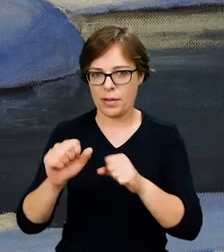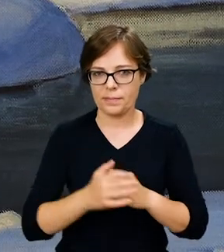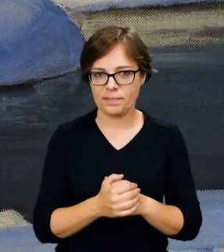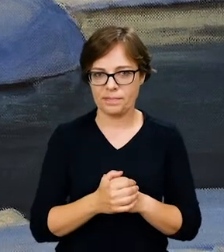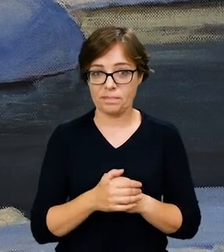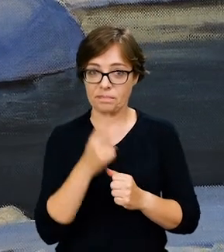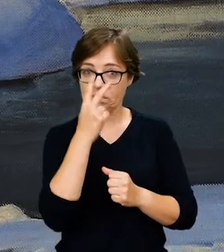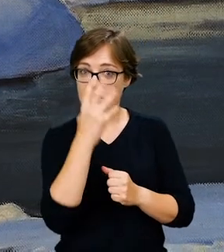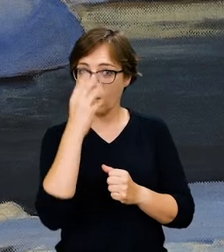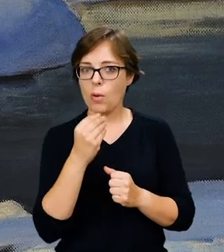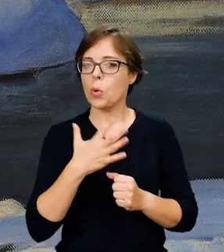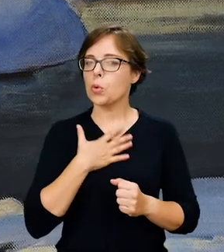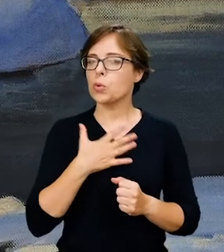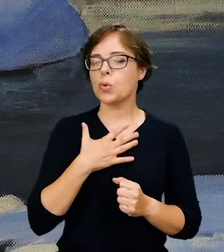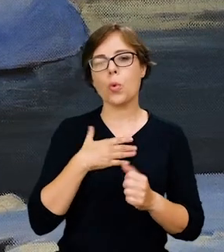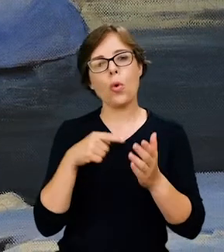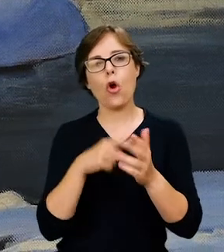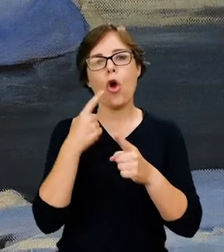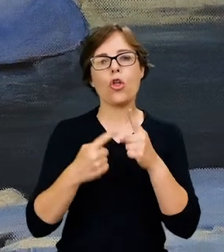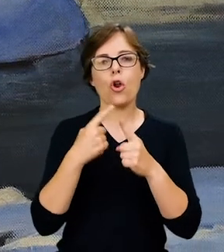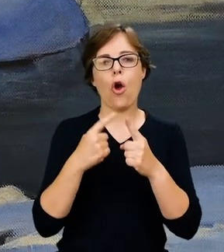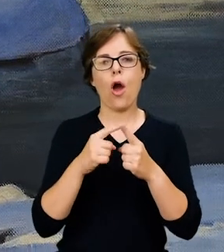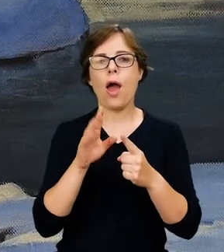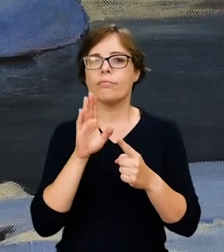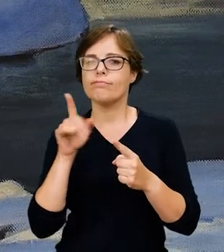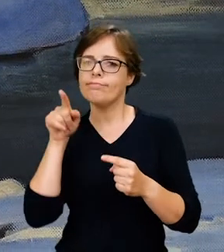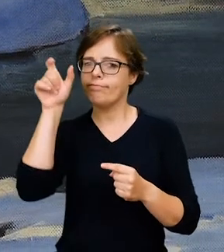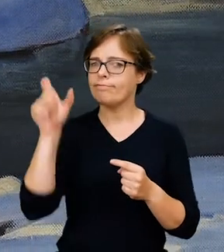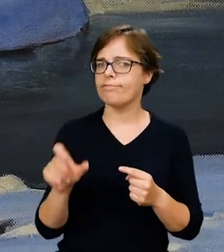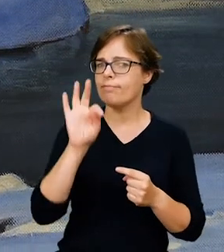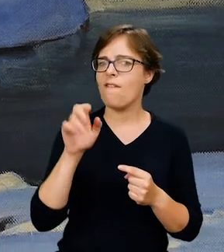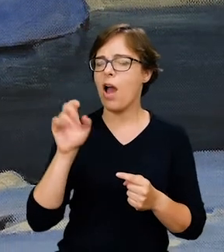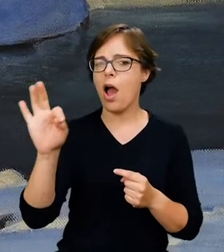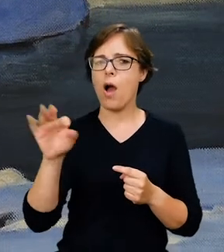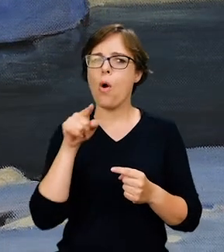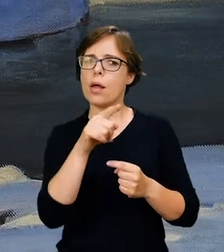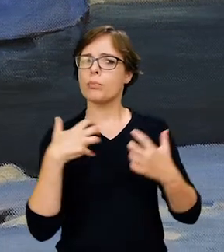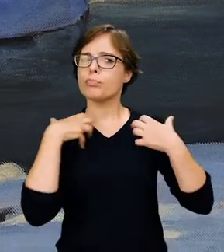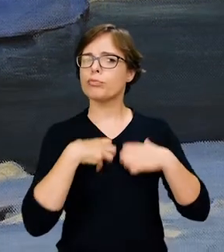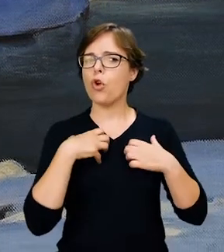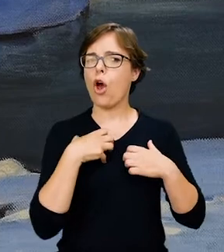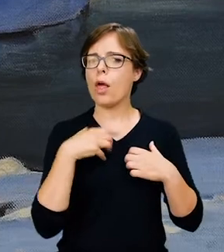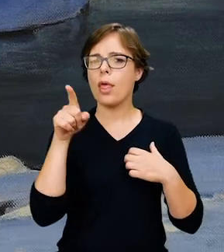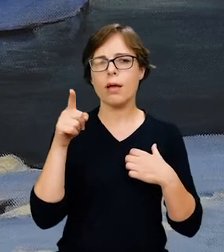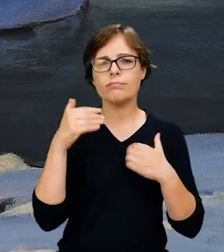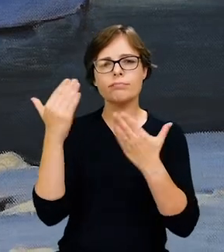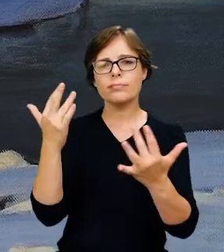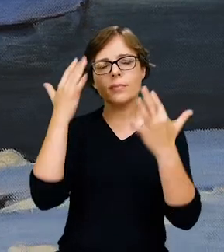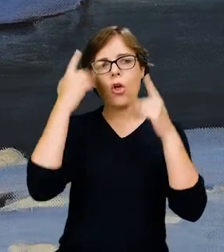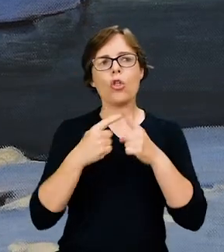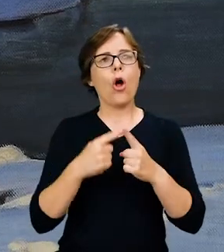Wyczuwalny jest tutaj kontemplacyjny, wręcz medytacyjny stosunek do natury. Odczuwamy